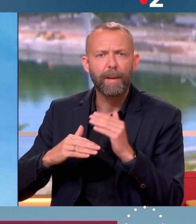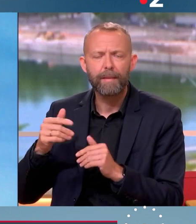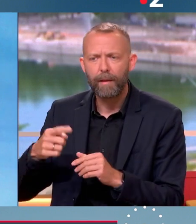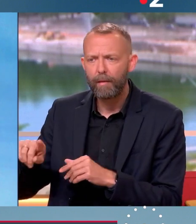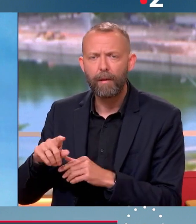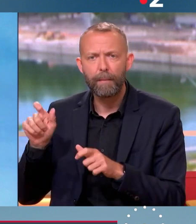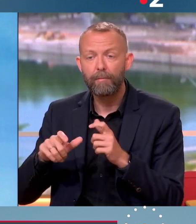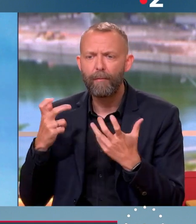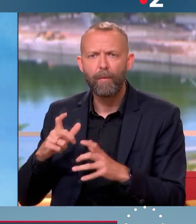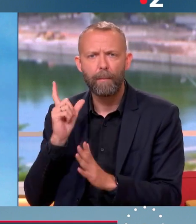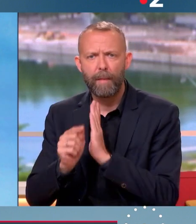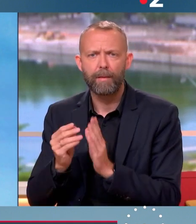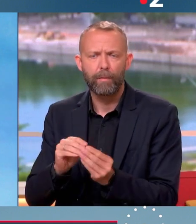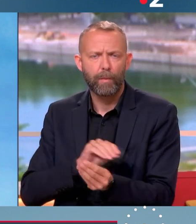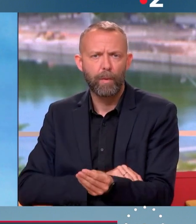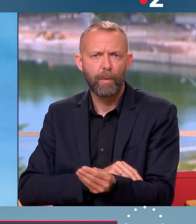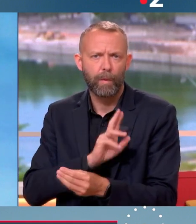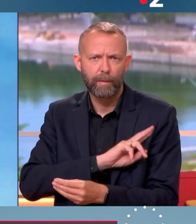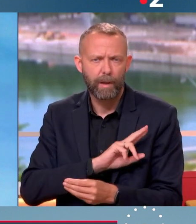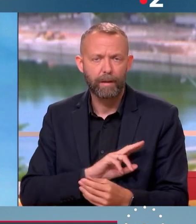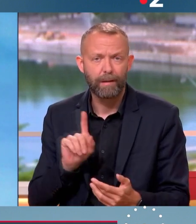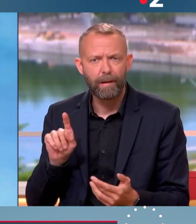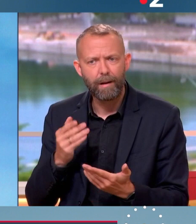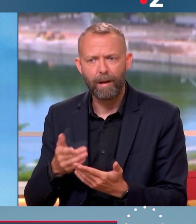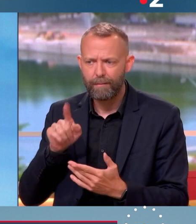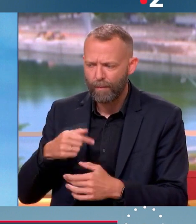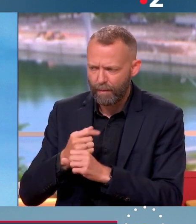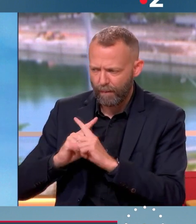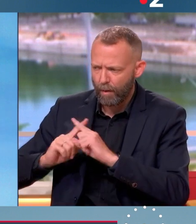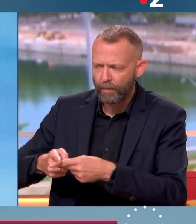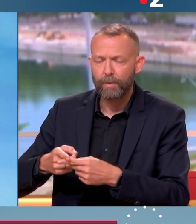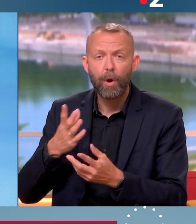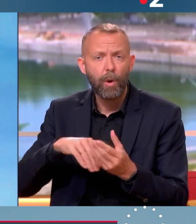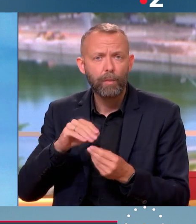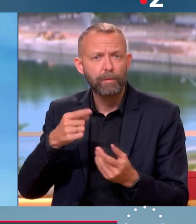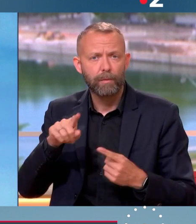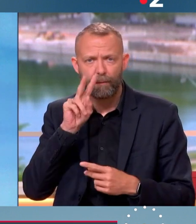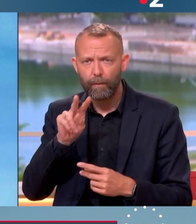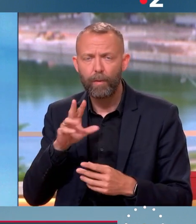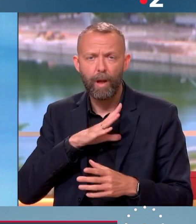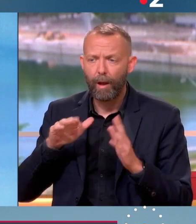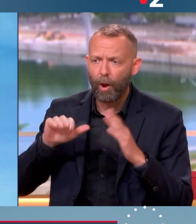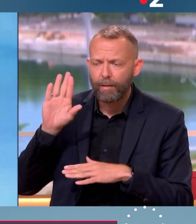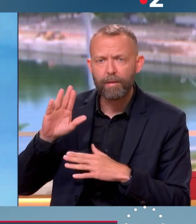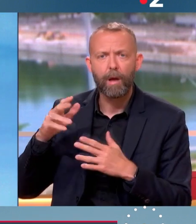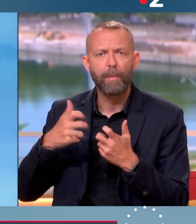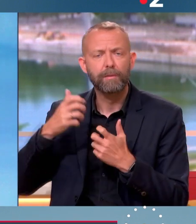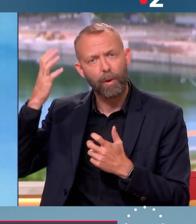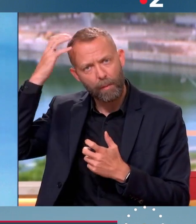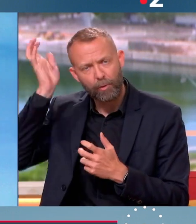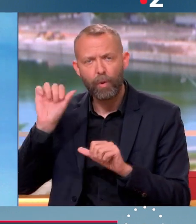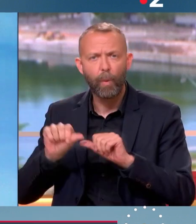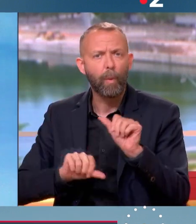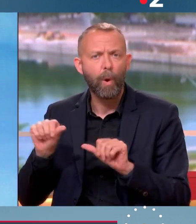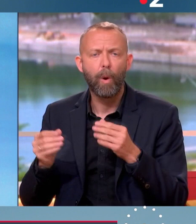gens veulent partir plus tôt. Et là, clairement, il a un travail de conviction à faire, d'autant que vous avez des candidats, des concurrents, comme Jean-Luc Mélenchon et ses